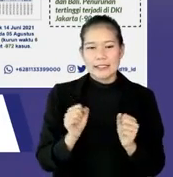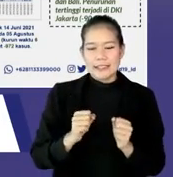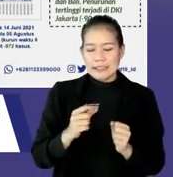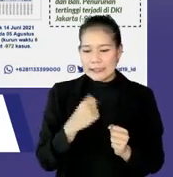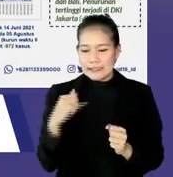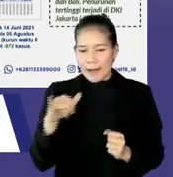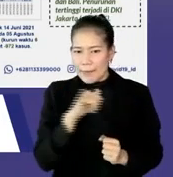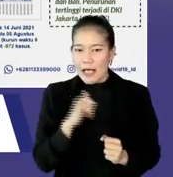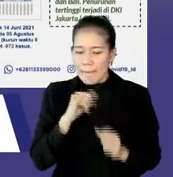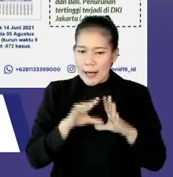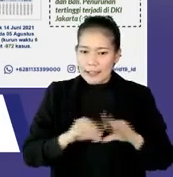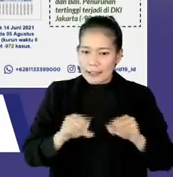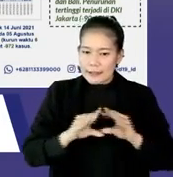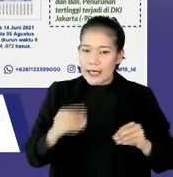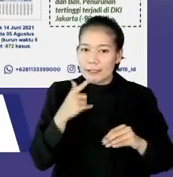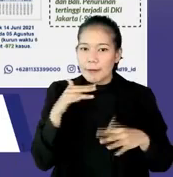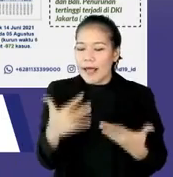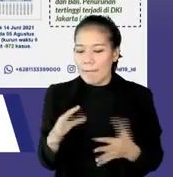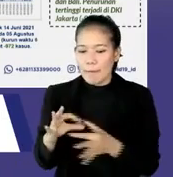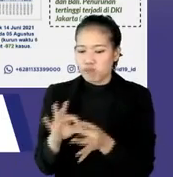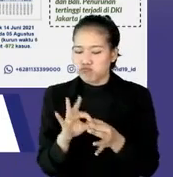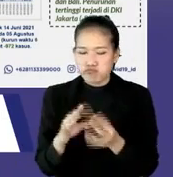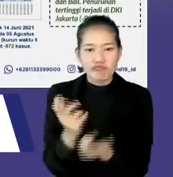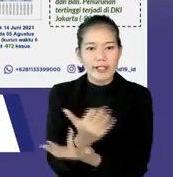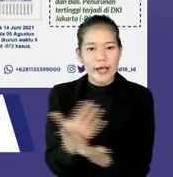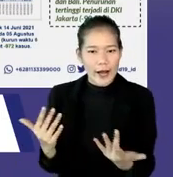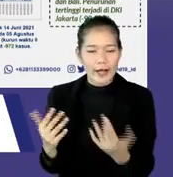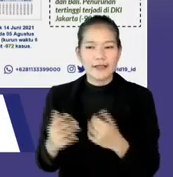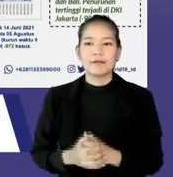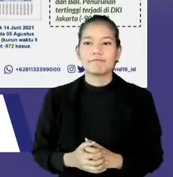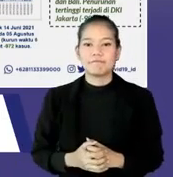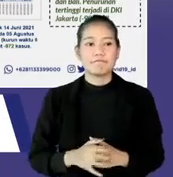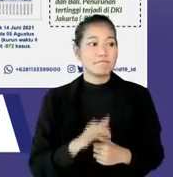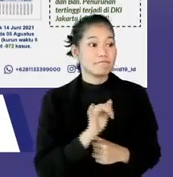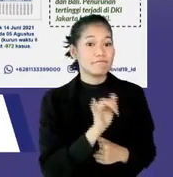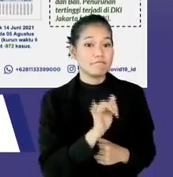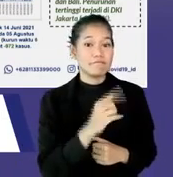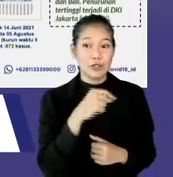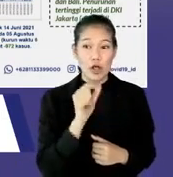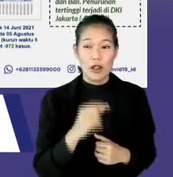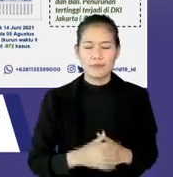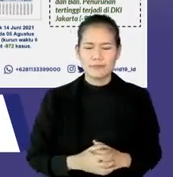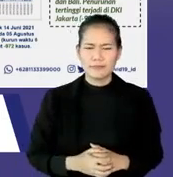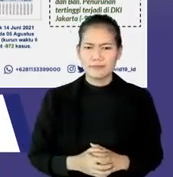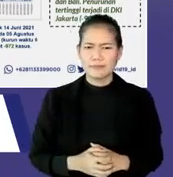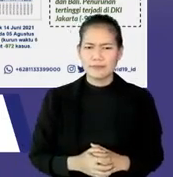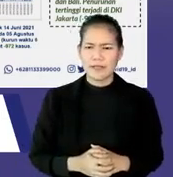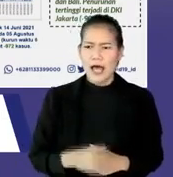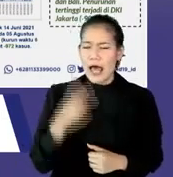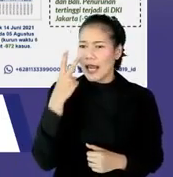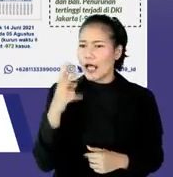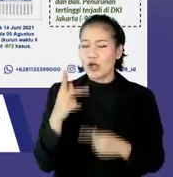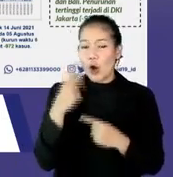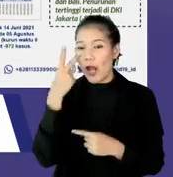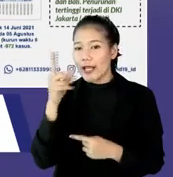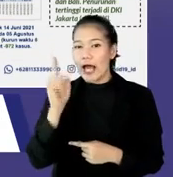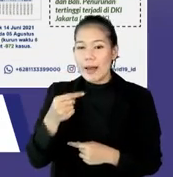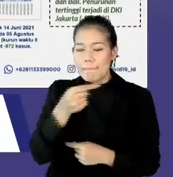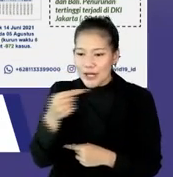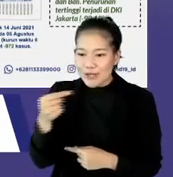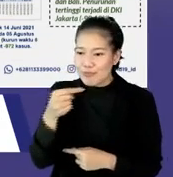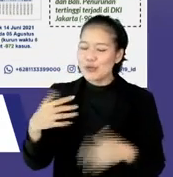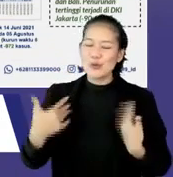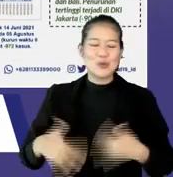keras kita bersama. Bersama-sama dengan masyarakat. Tapi kalau lihat yang minus-minus tuh, aduh bahagia banget loh